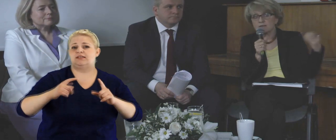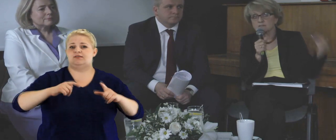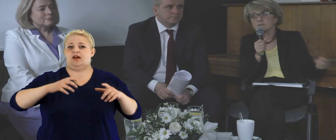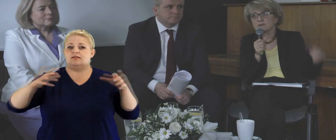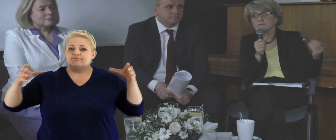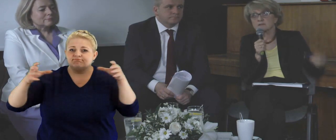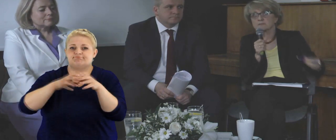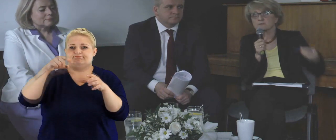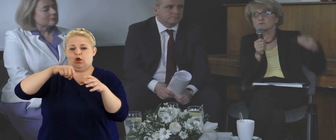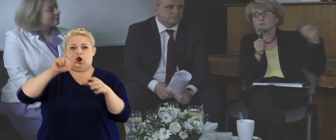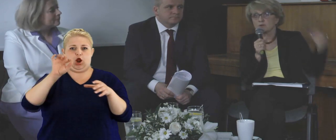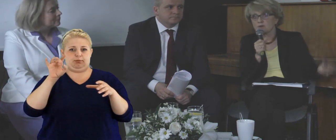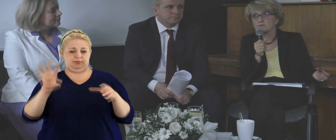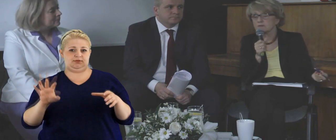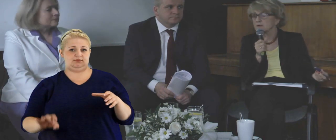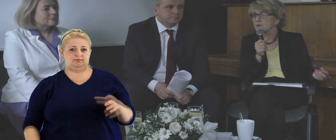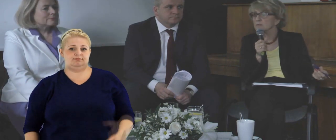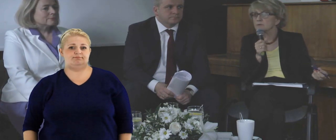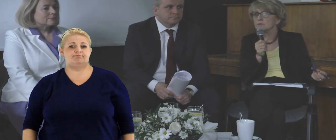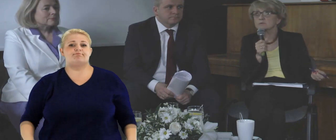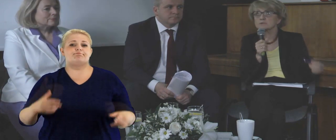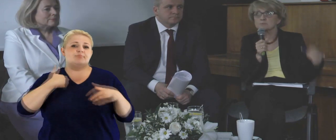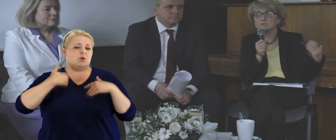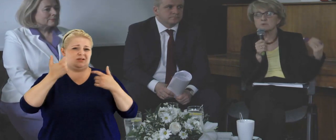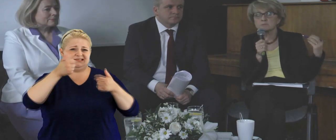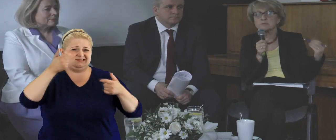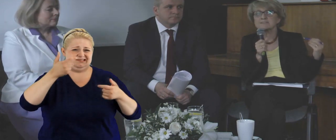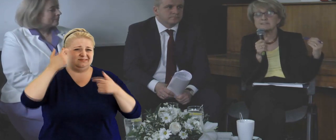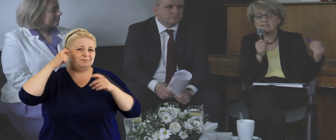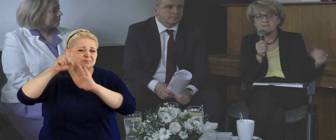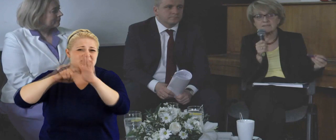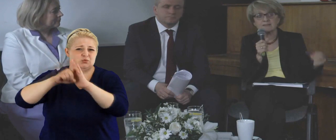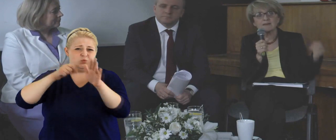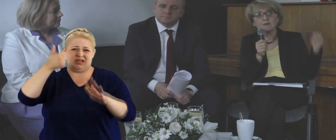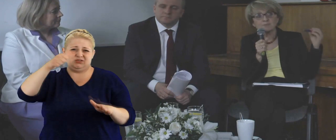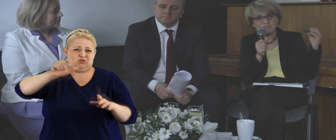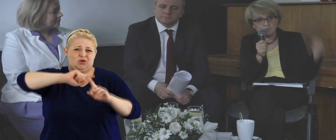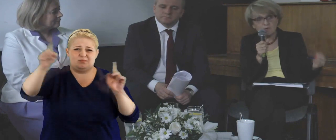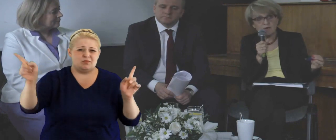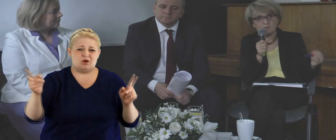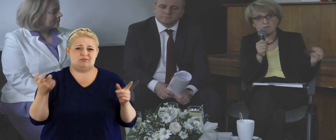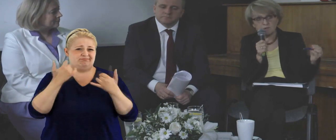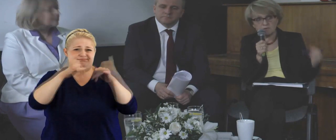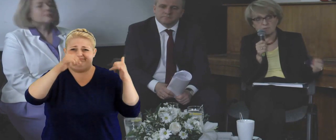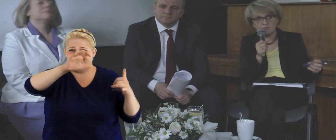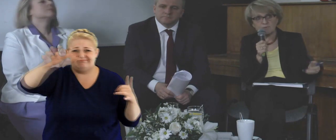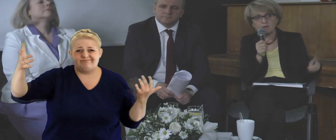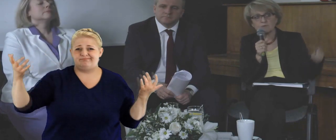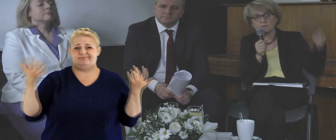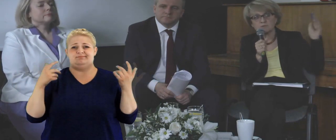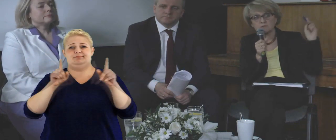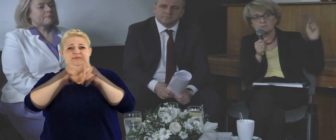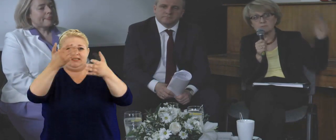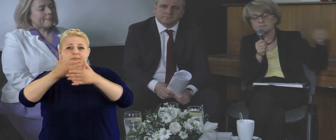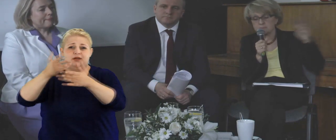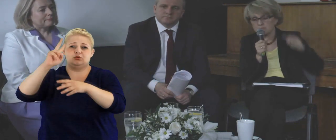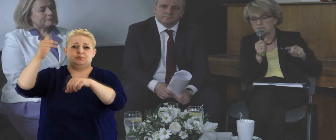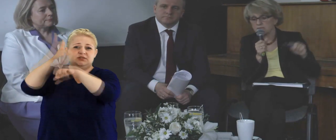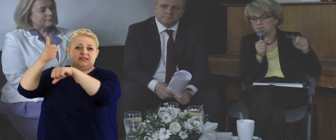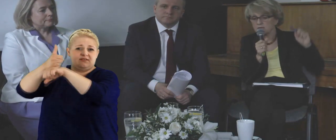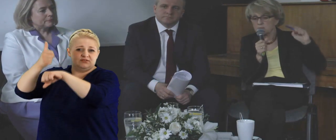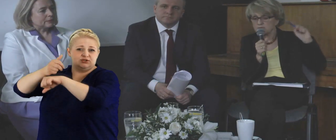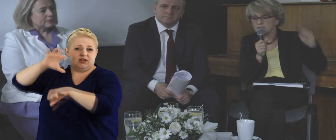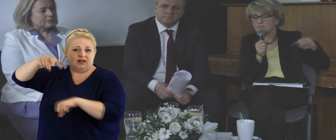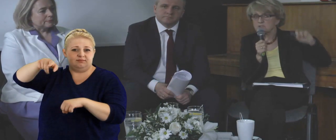jak organizowanie w taki sposób zbiorowy tego lobbyingu. Znaczy, myśmy odbyli setki przesłuchań różnego typu, na które przychodzili, byli